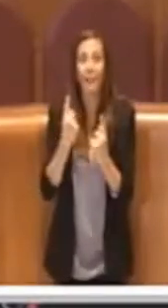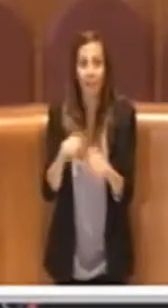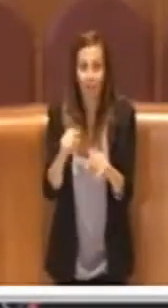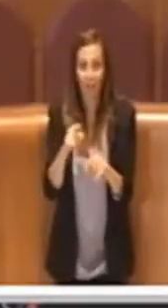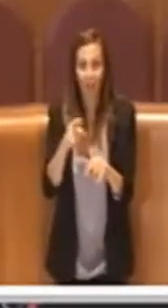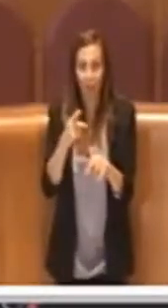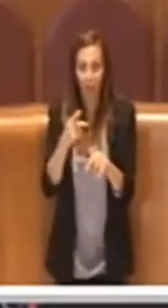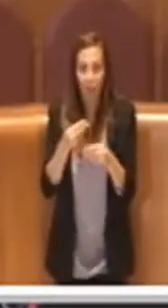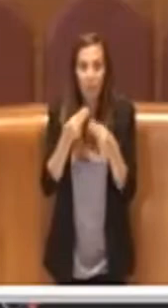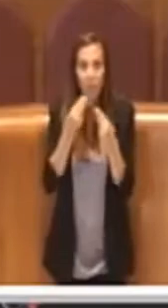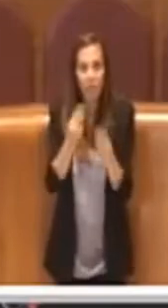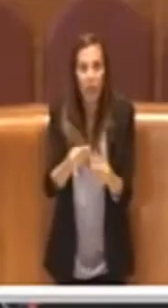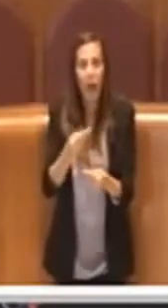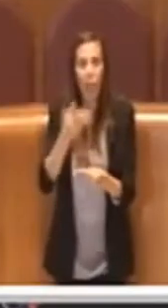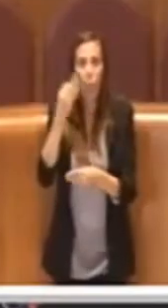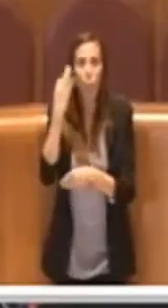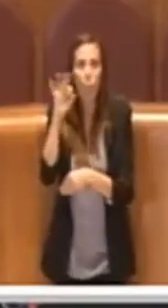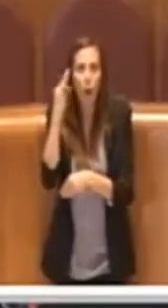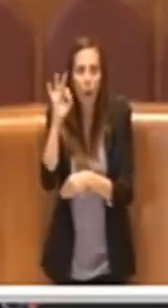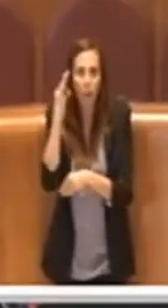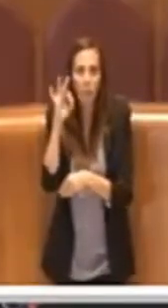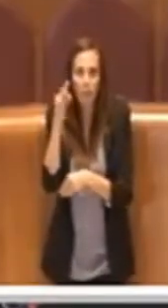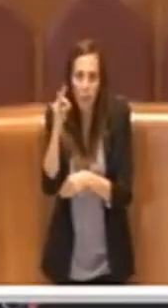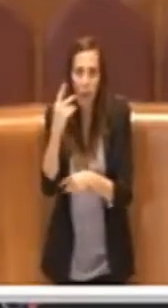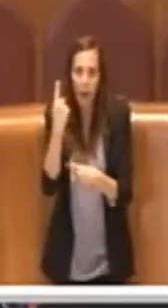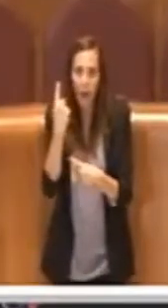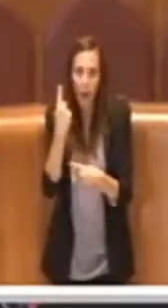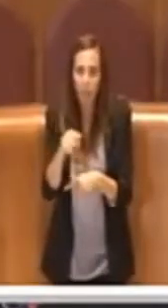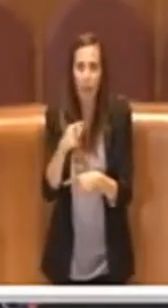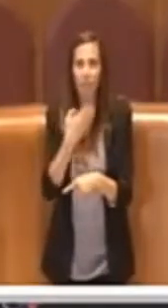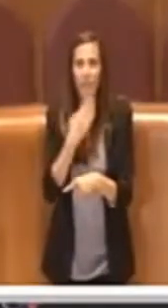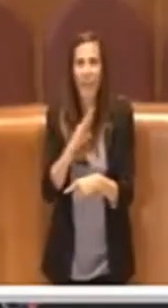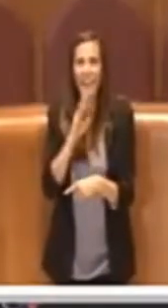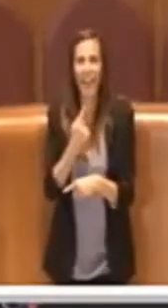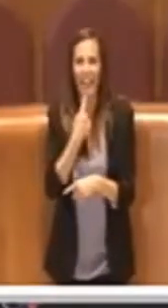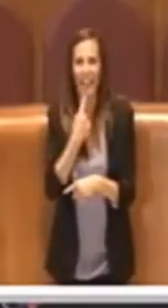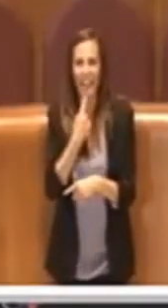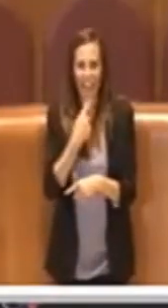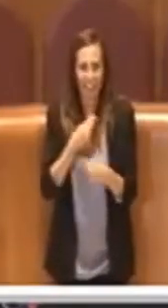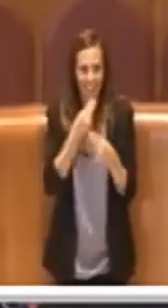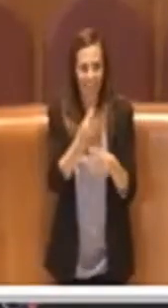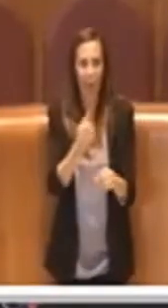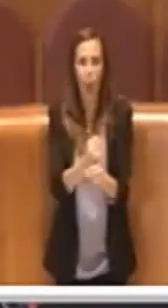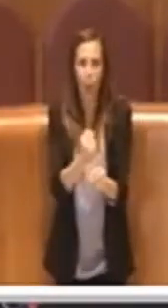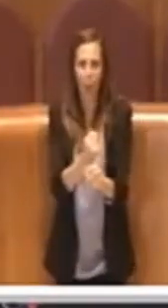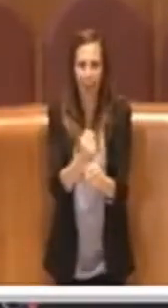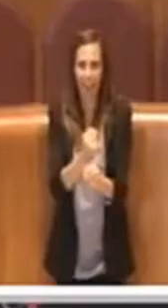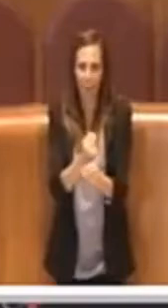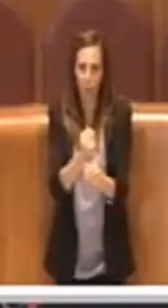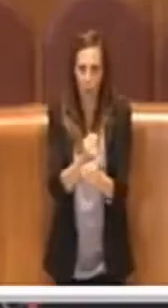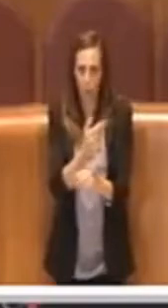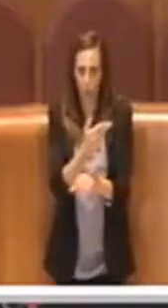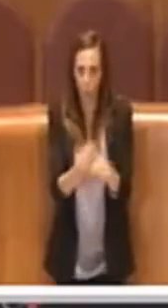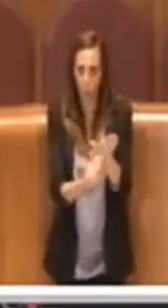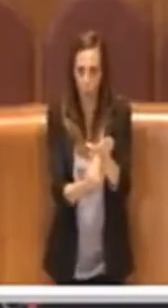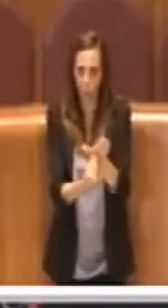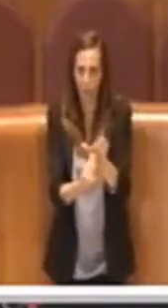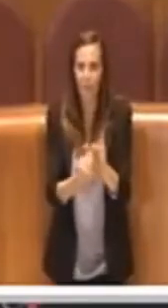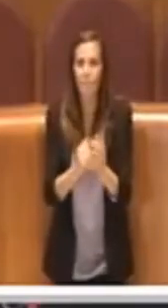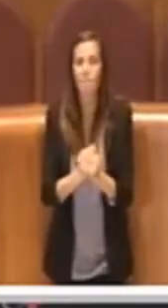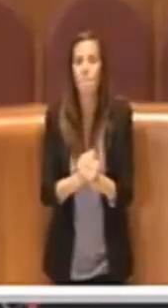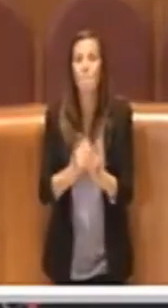qualità di chi esercita, che penso che vada a vantaggio del vero operatore. Ora sulla festa della Befana